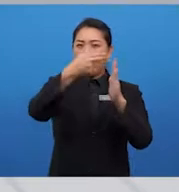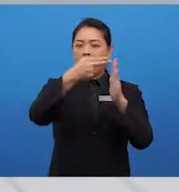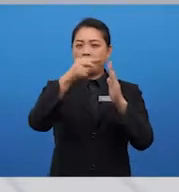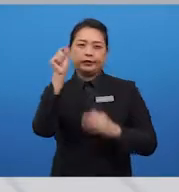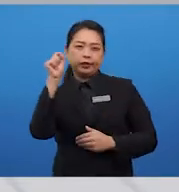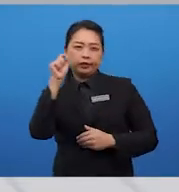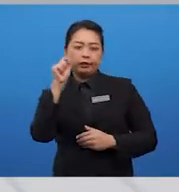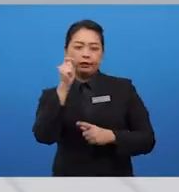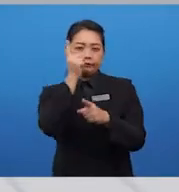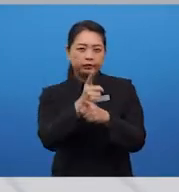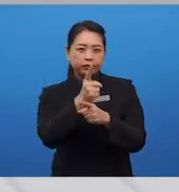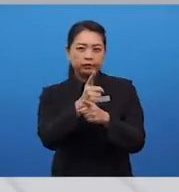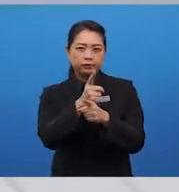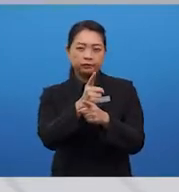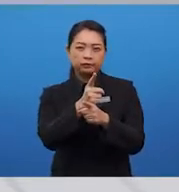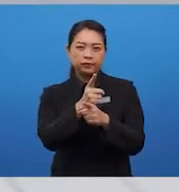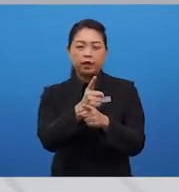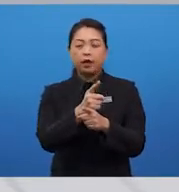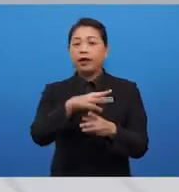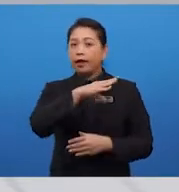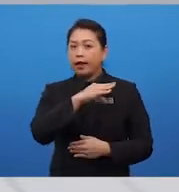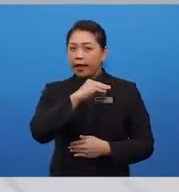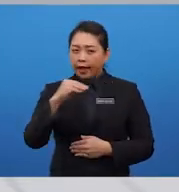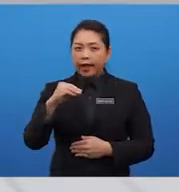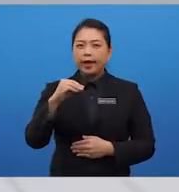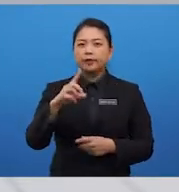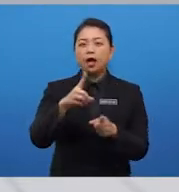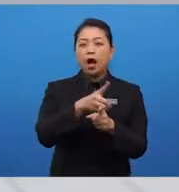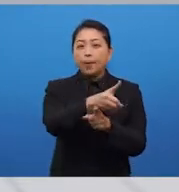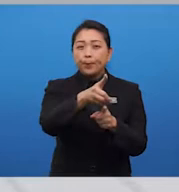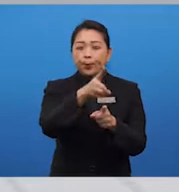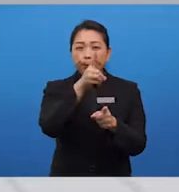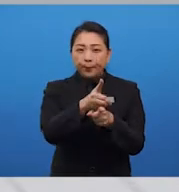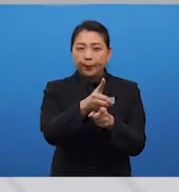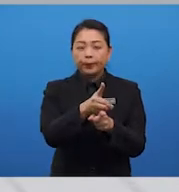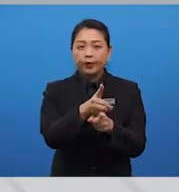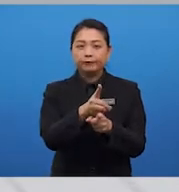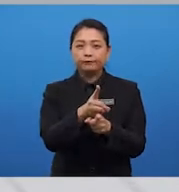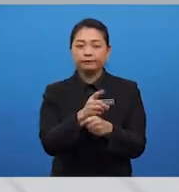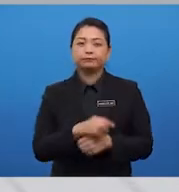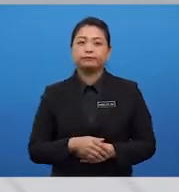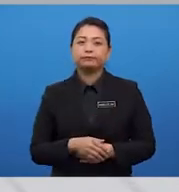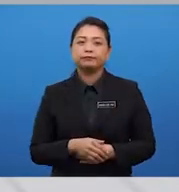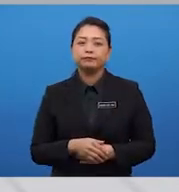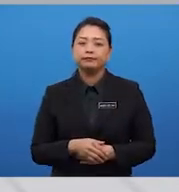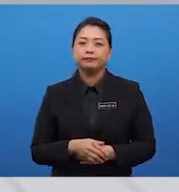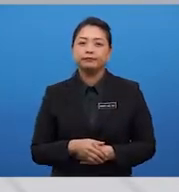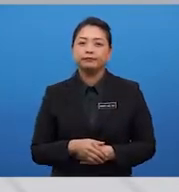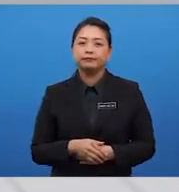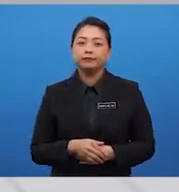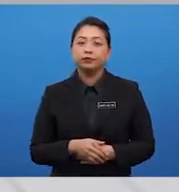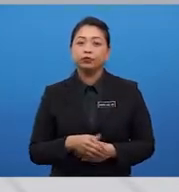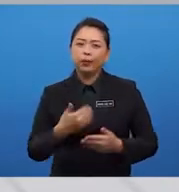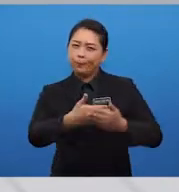and in an appropriate and effective style. You are, after all, a pre-university